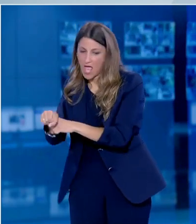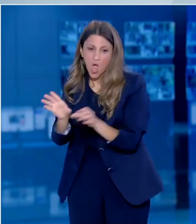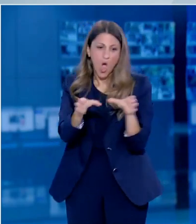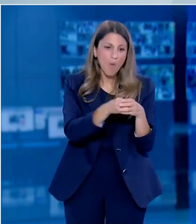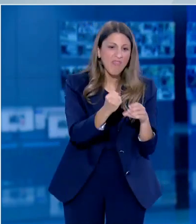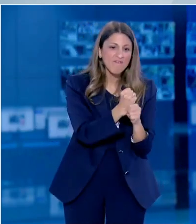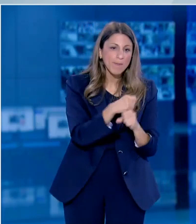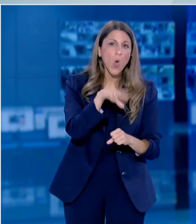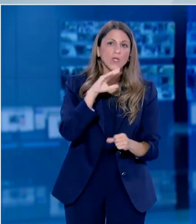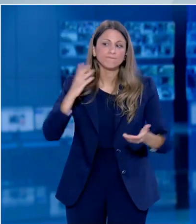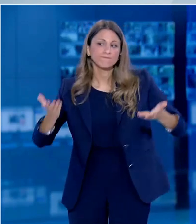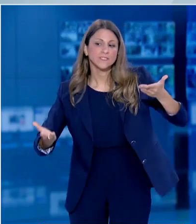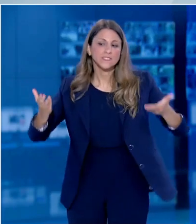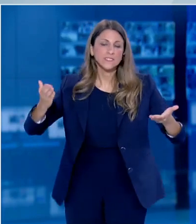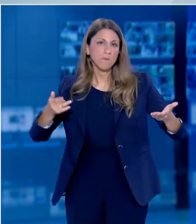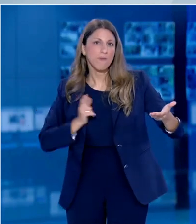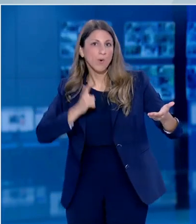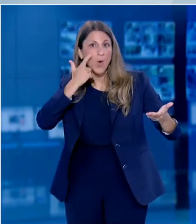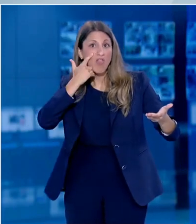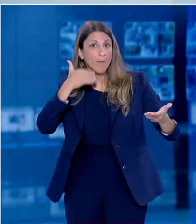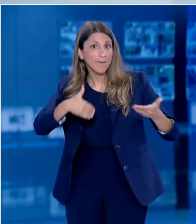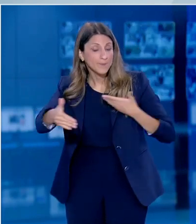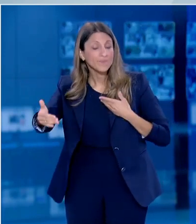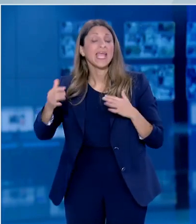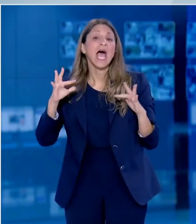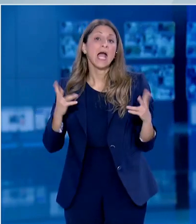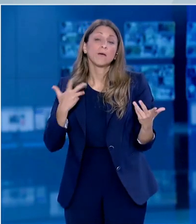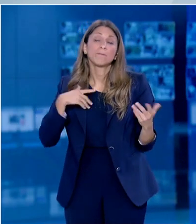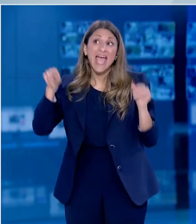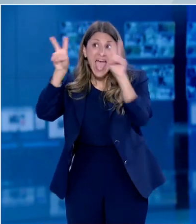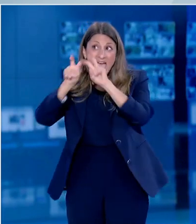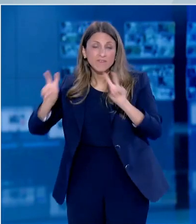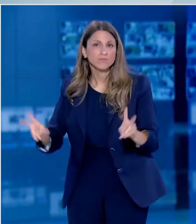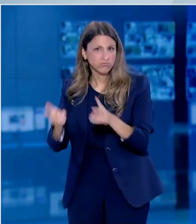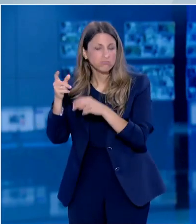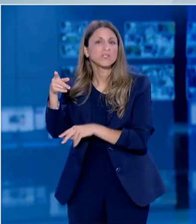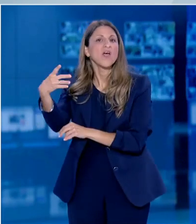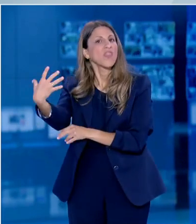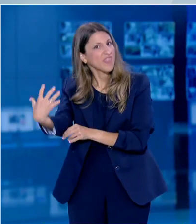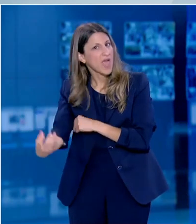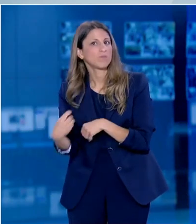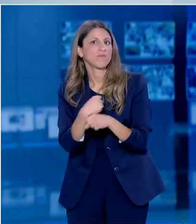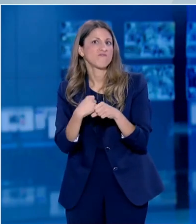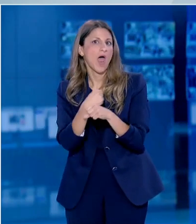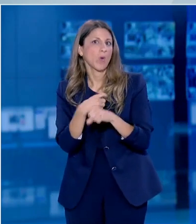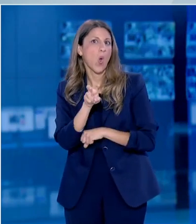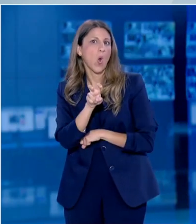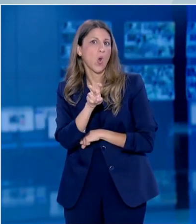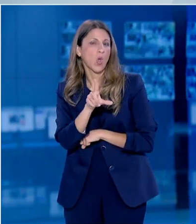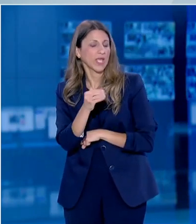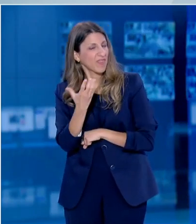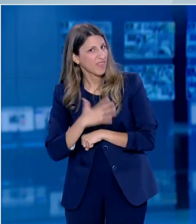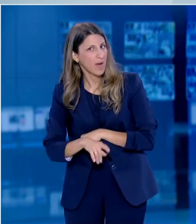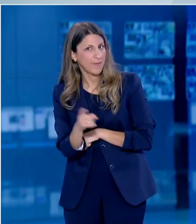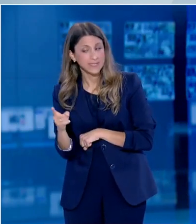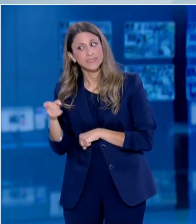και αυτό η κατέληξε και η μελέτη μεγάλη στο Νιου Ίγκλαν ότι θέλουμε για τη χλωροκίνη μια τυχιοποιημένη κλινική μελέτη η οποία